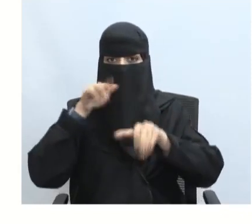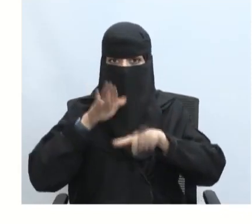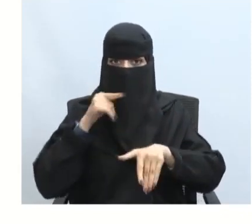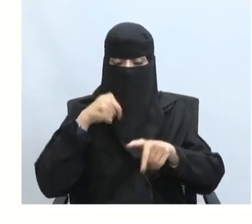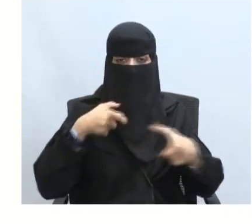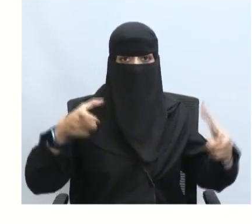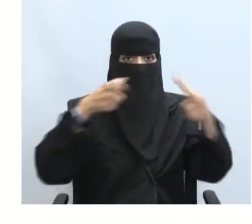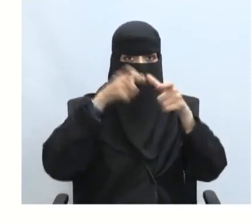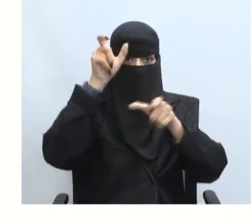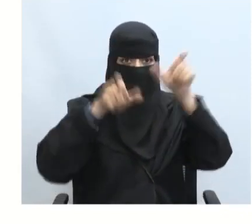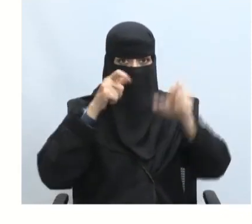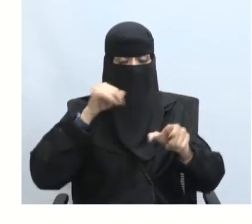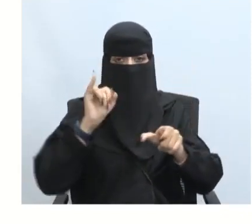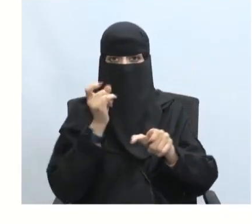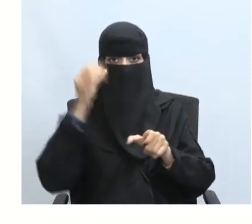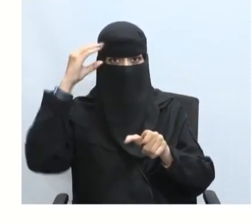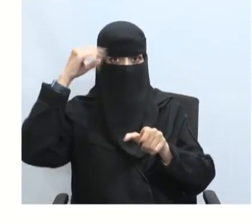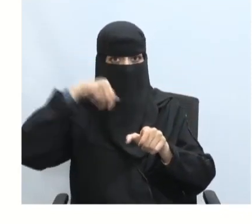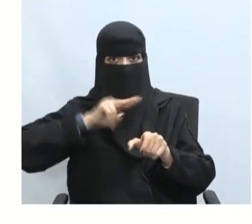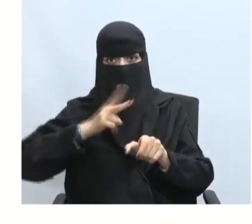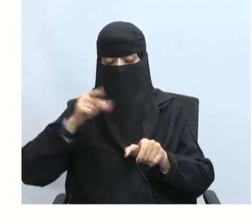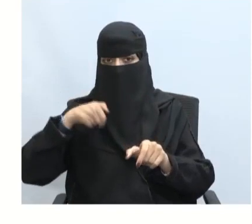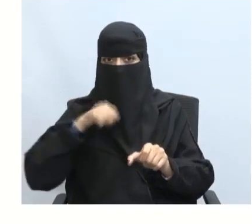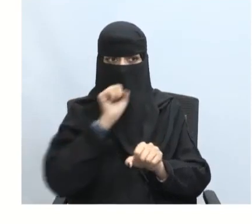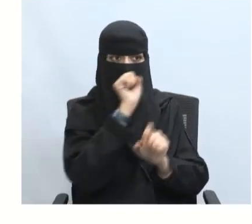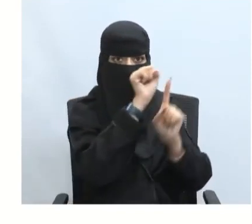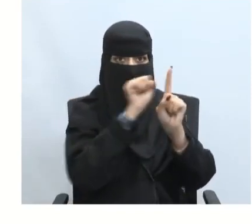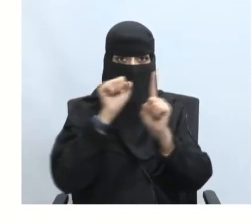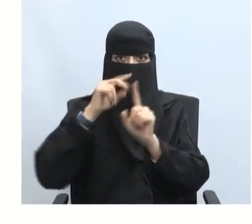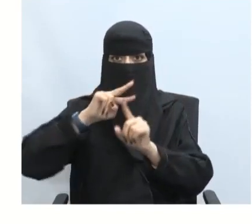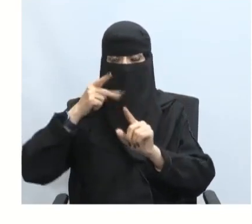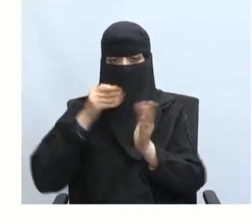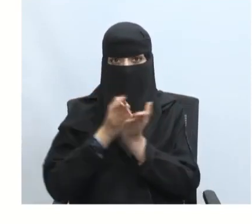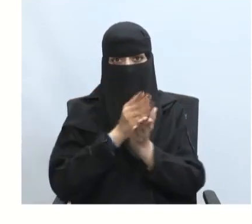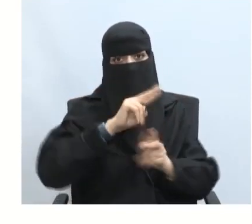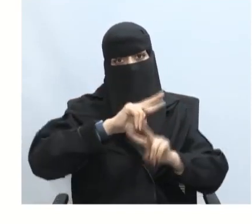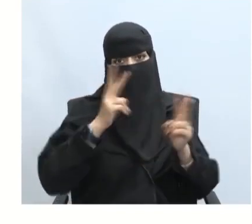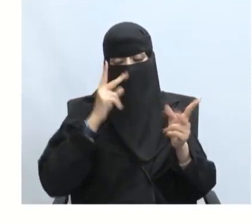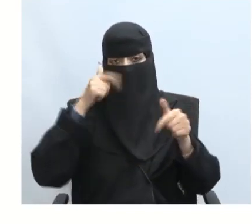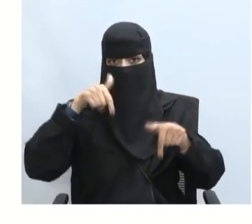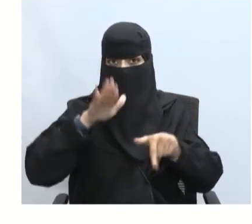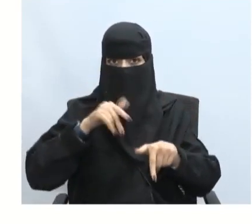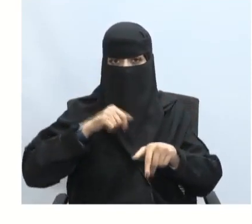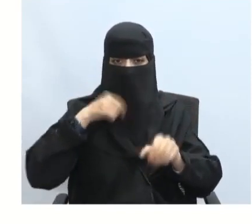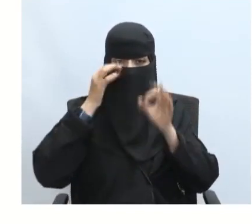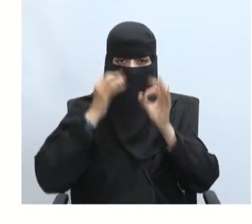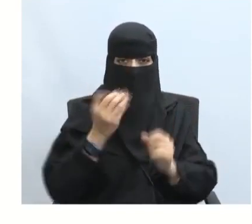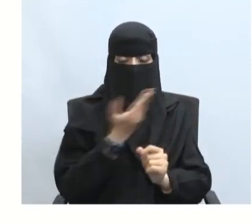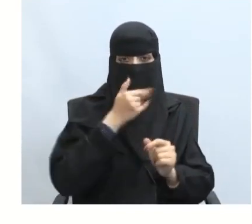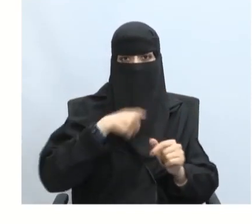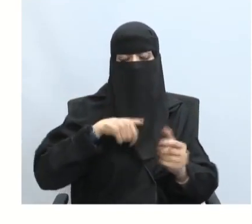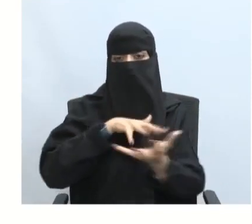فريق من خبراء متنوعين التخصصات في مجالات مختلفة ومتأثرة